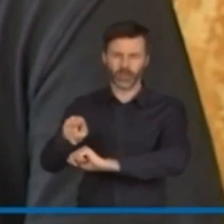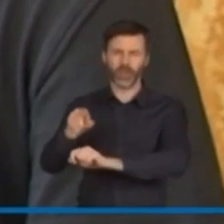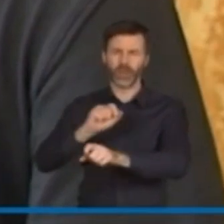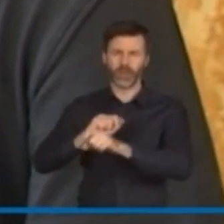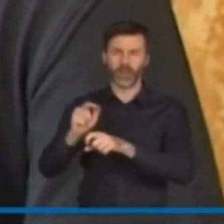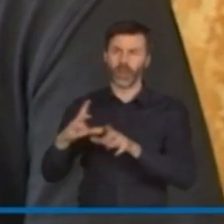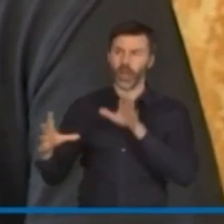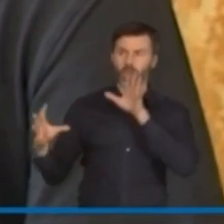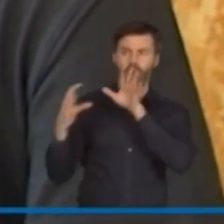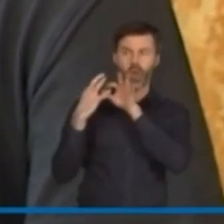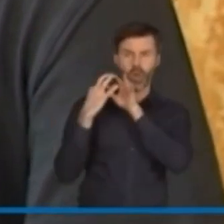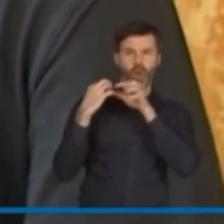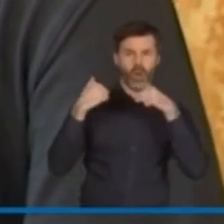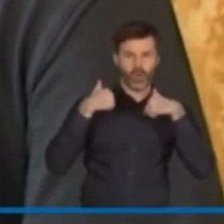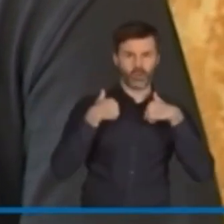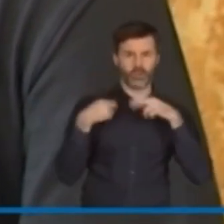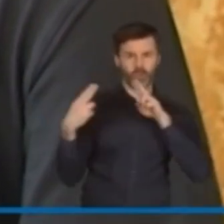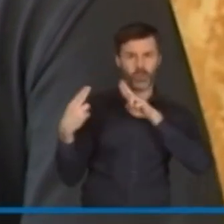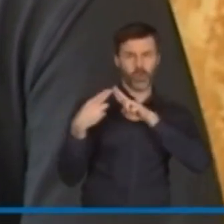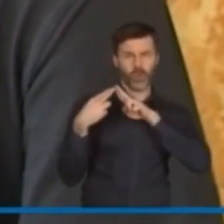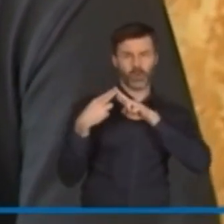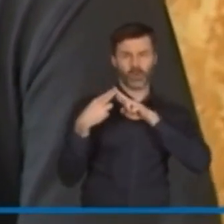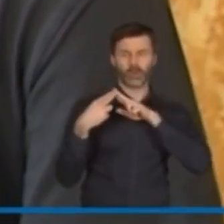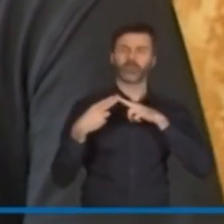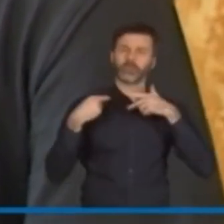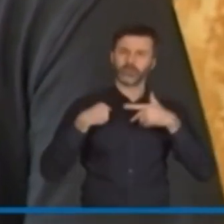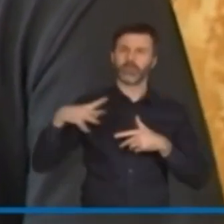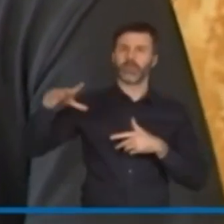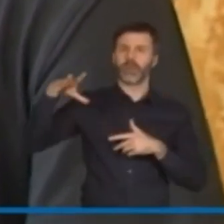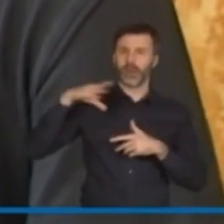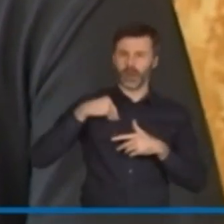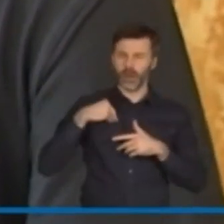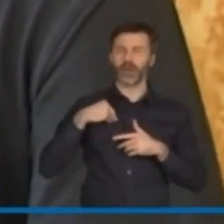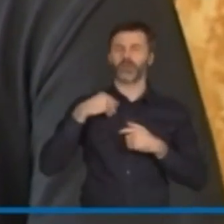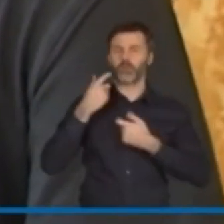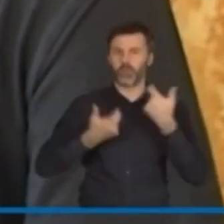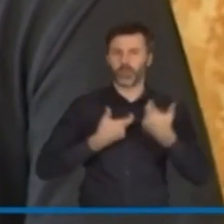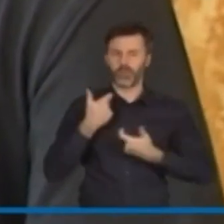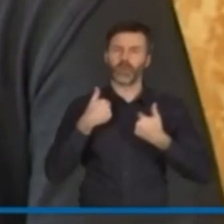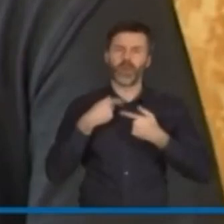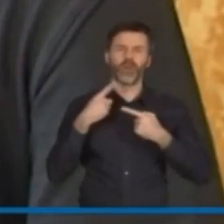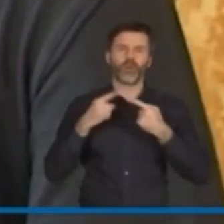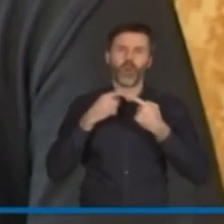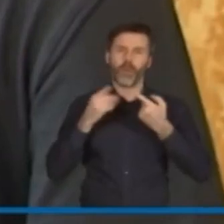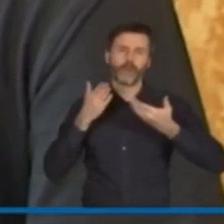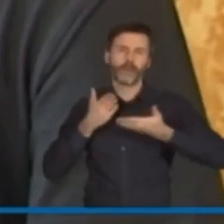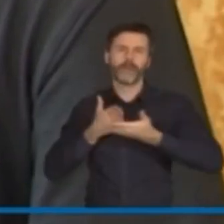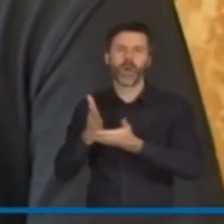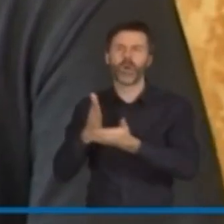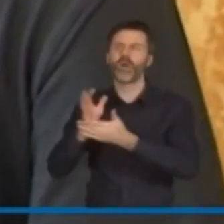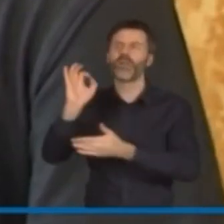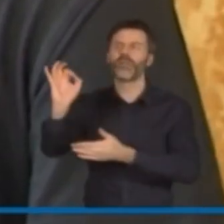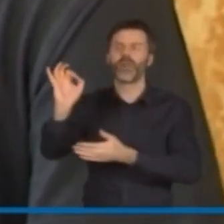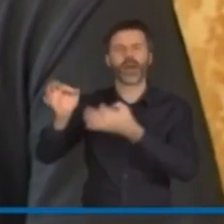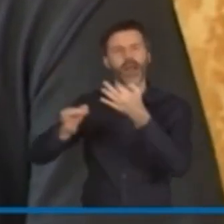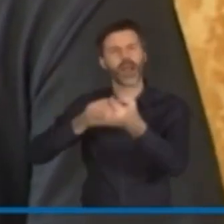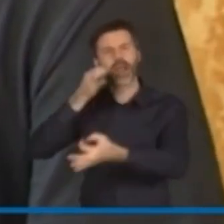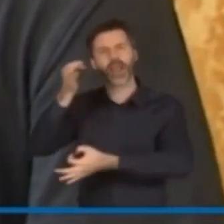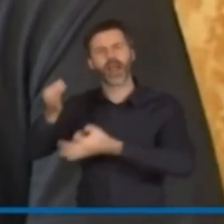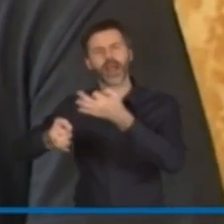się ze mną, co wpłynęło na naszą wspólną, można powiedzieć, twórczeć, bo pomogłem im napisać ich piosenkę